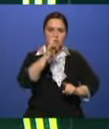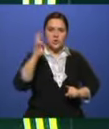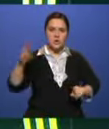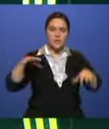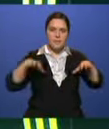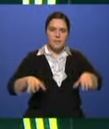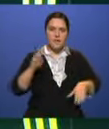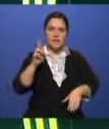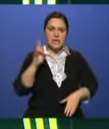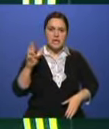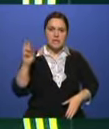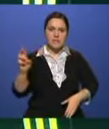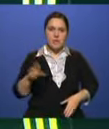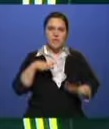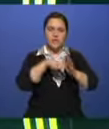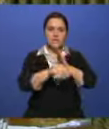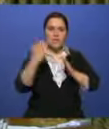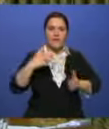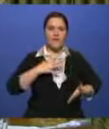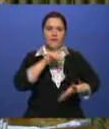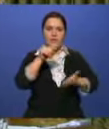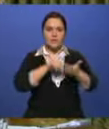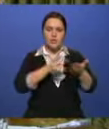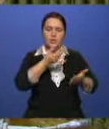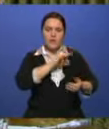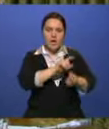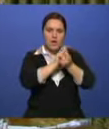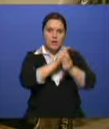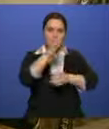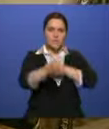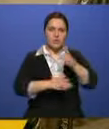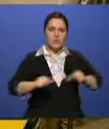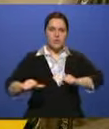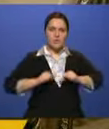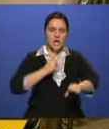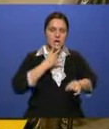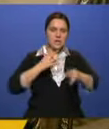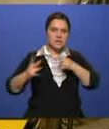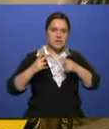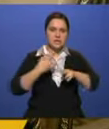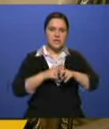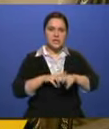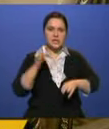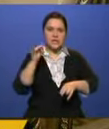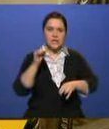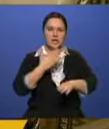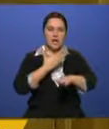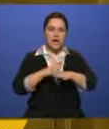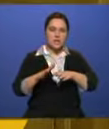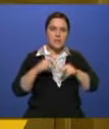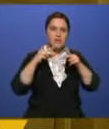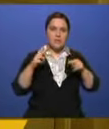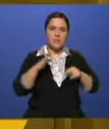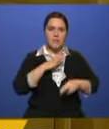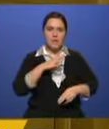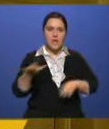председателем КНБ Нуртаем Абыкаевым. В числе основных вопросов эффективное противодействие международному терроризму и экстремизму. Кроме